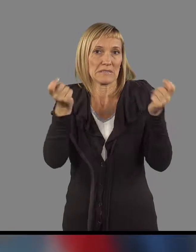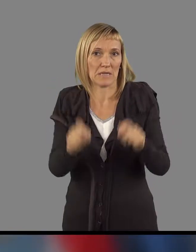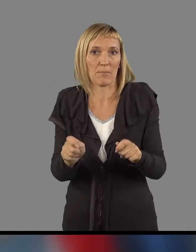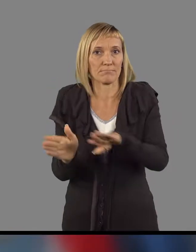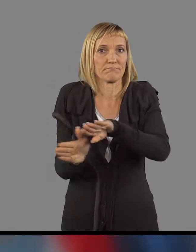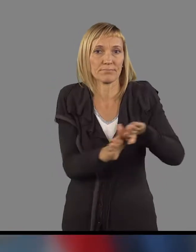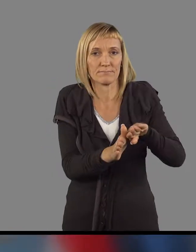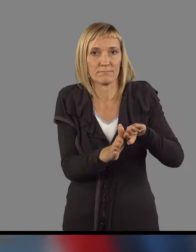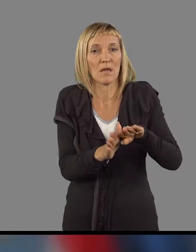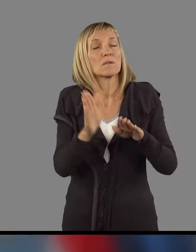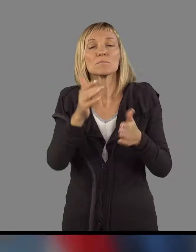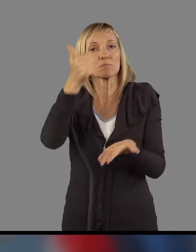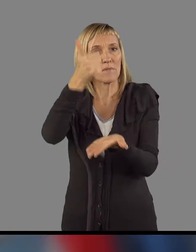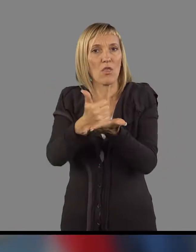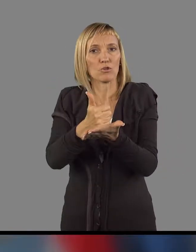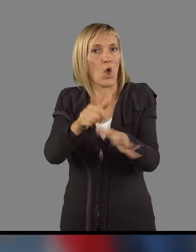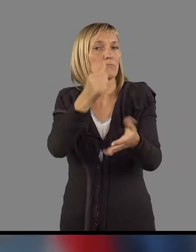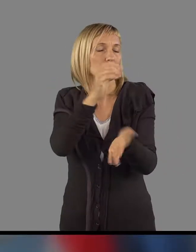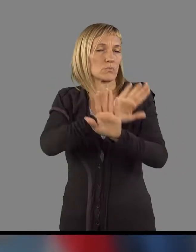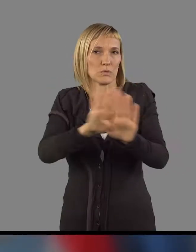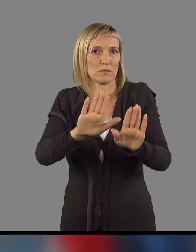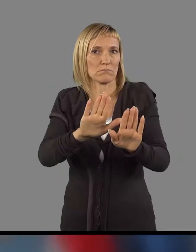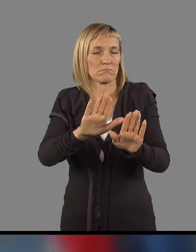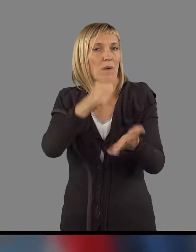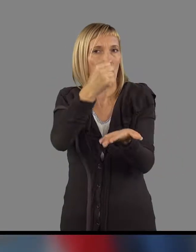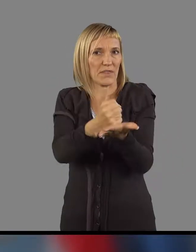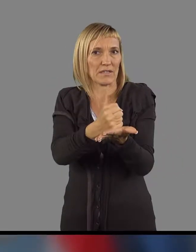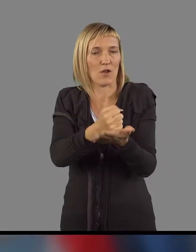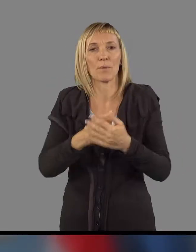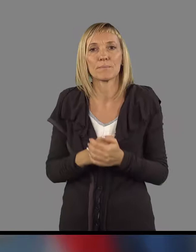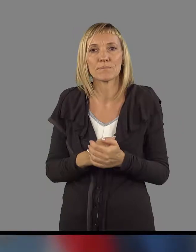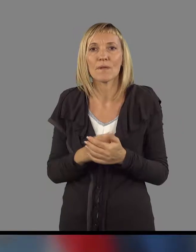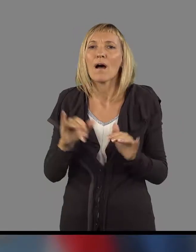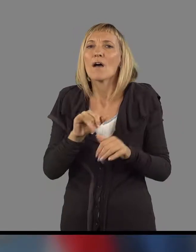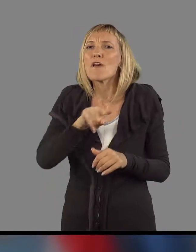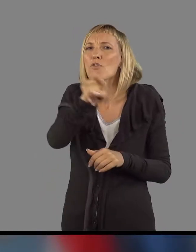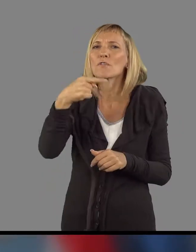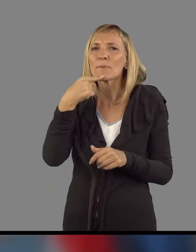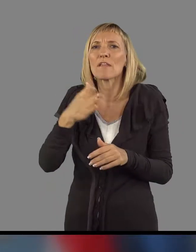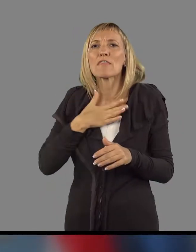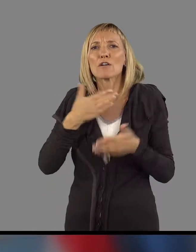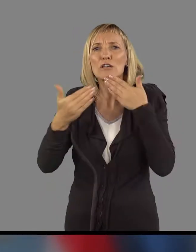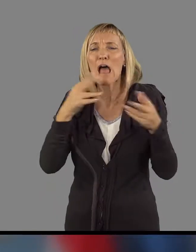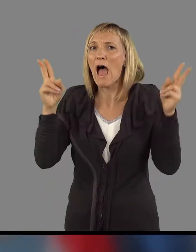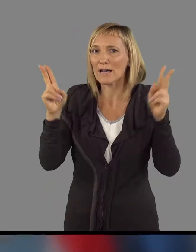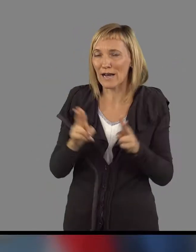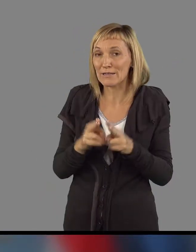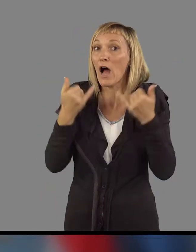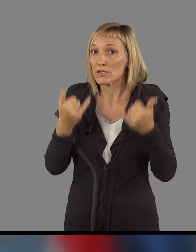vzgledili in na koncu sveda so glasno potrdili. Vedno pravite, da so naše seje kratke.